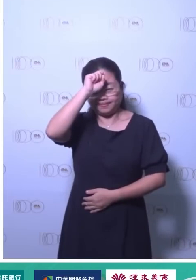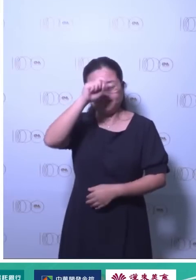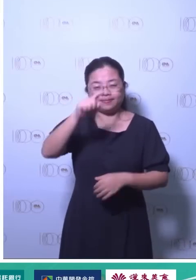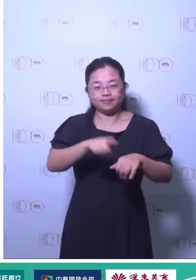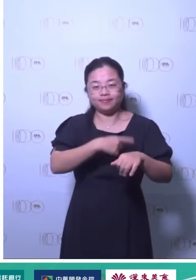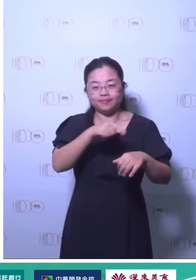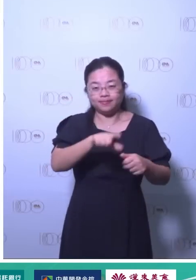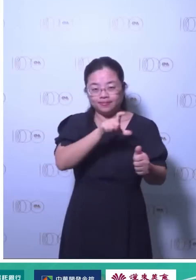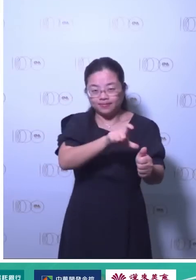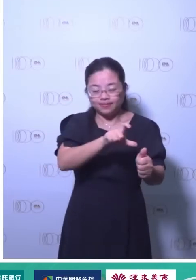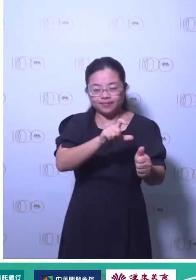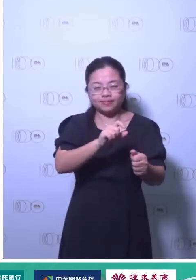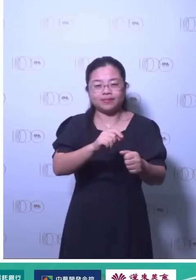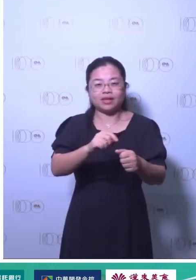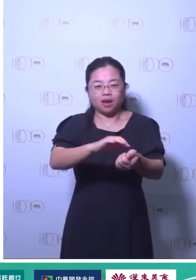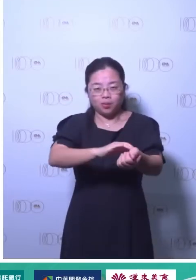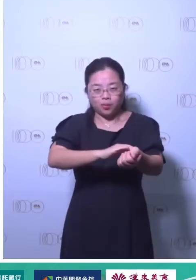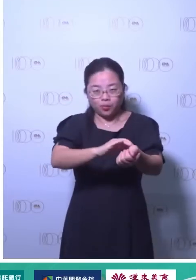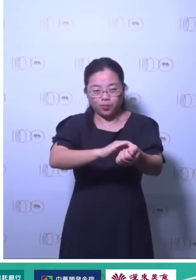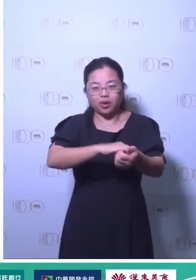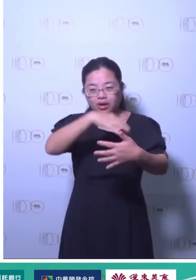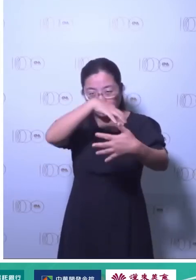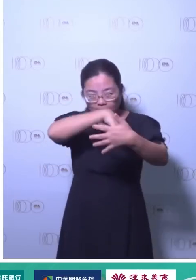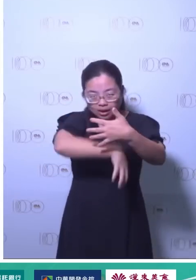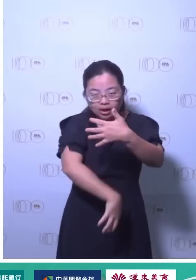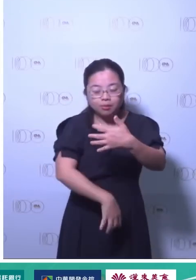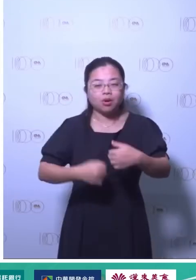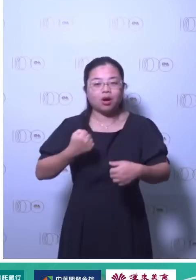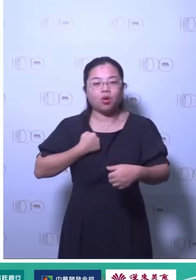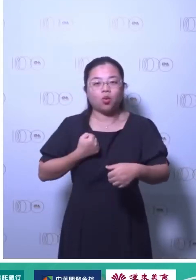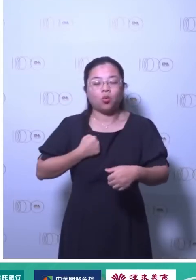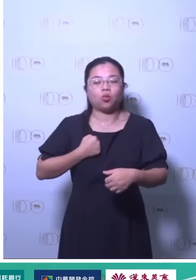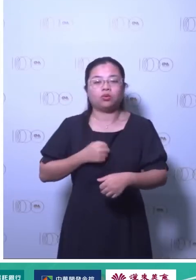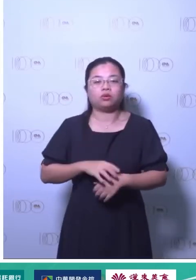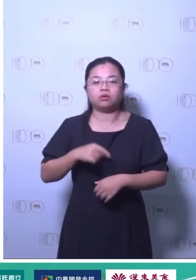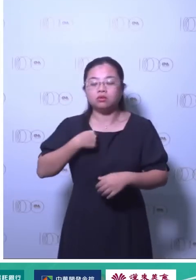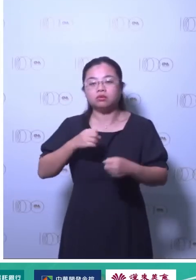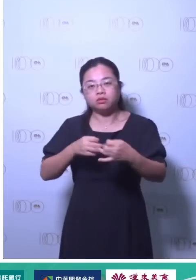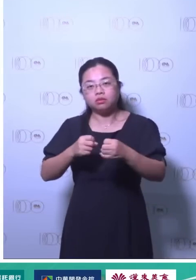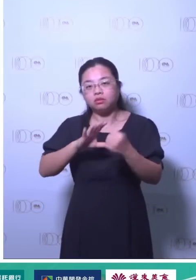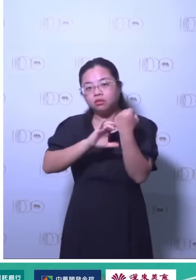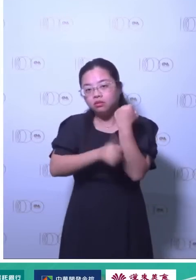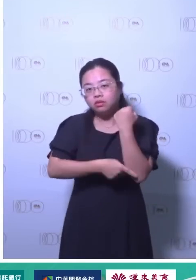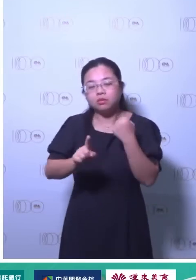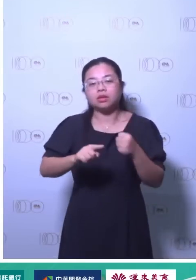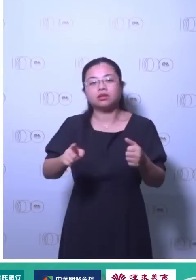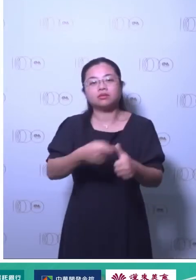来聊一聊这本书跟这个议题那谈这件事我还是很